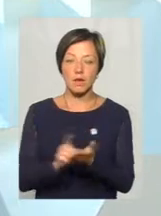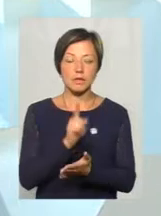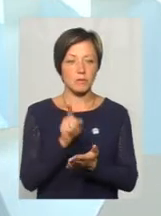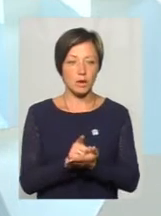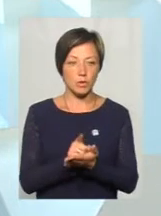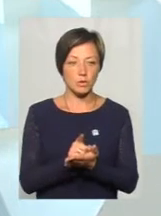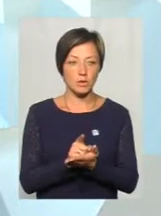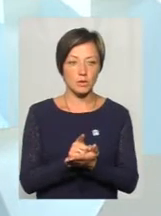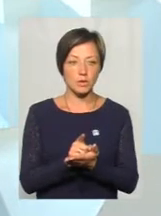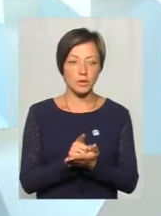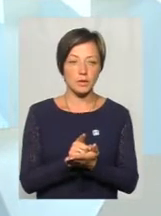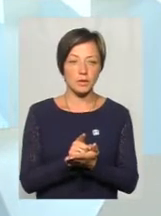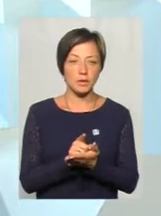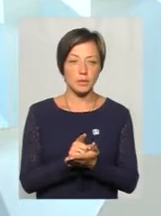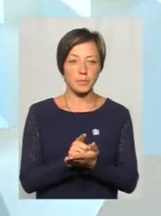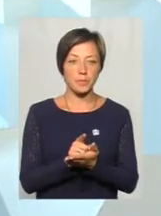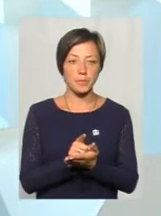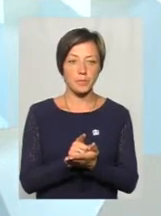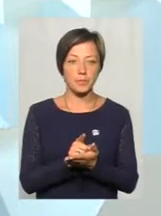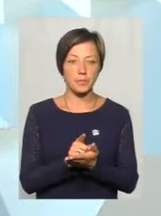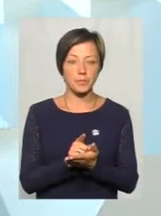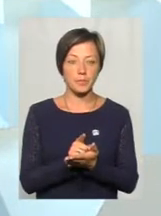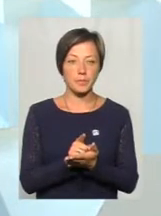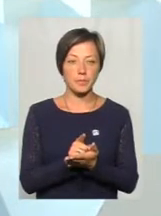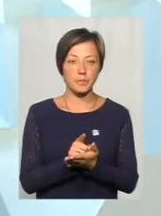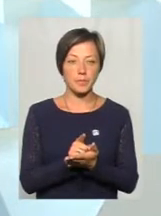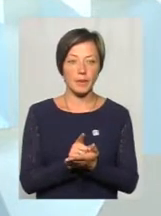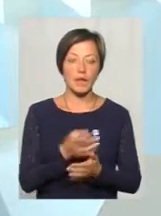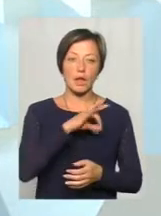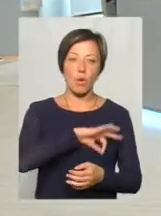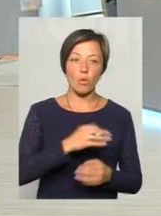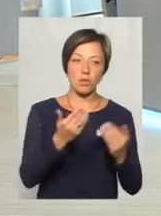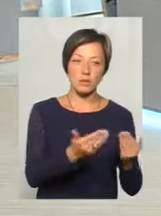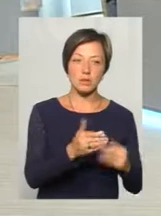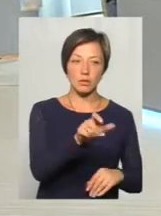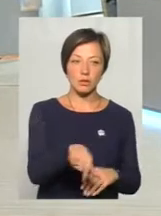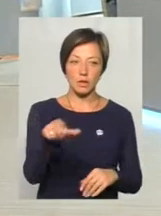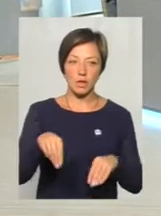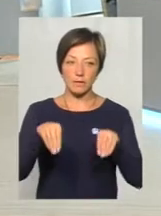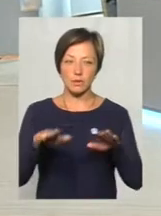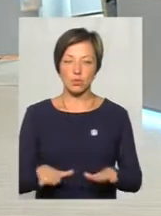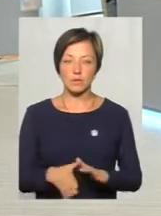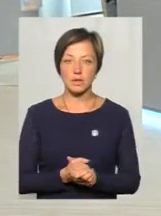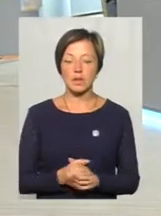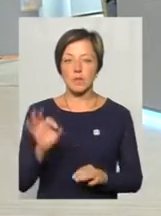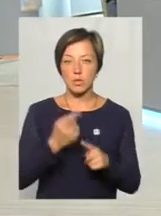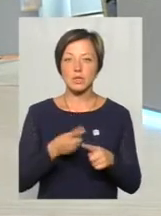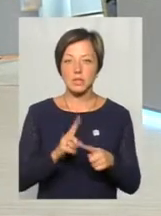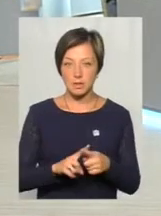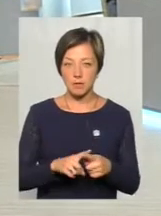в бік громадянина завжди вирішуватися. Про це ми